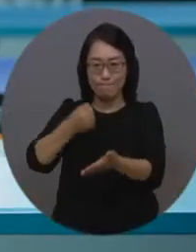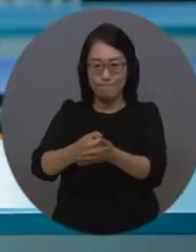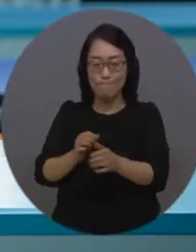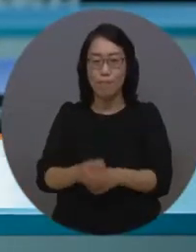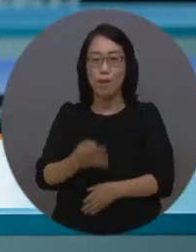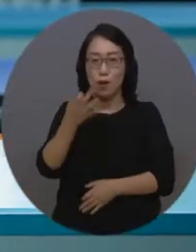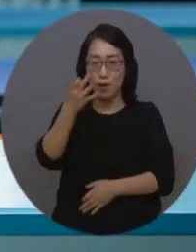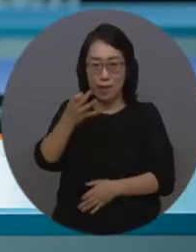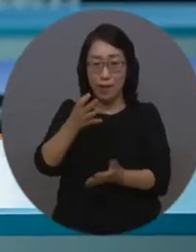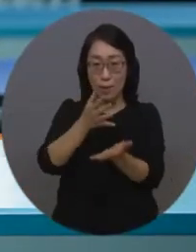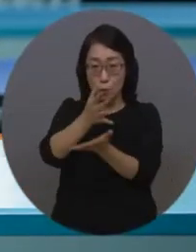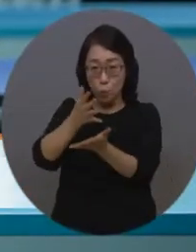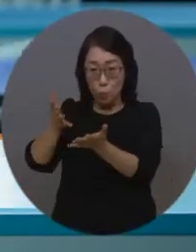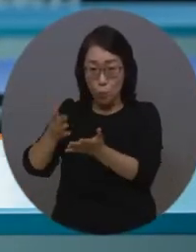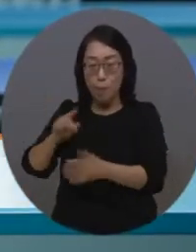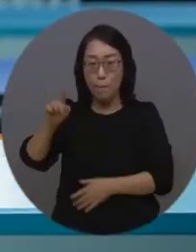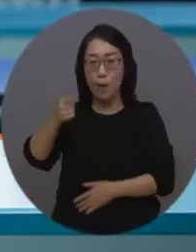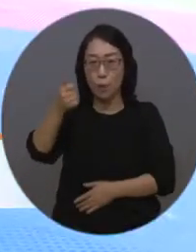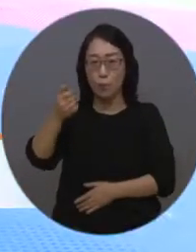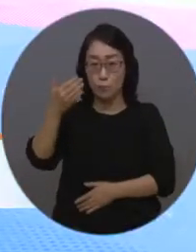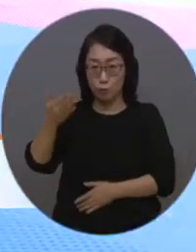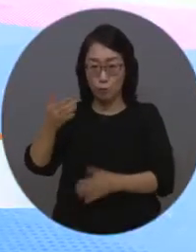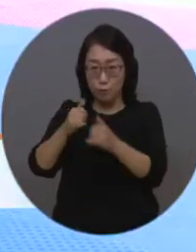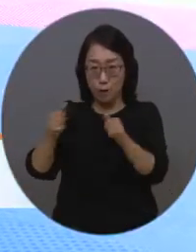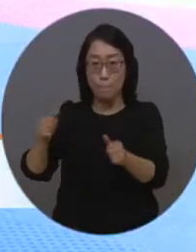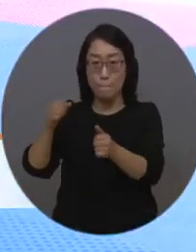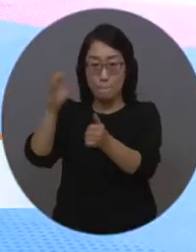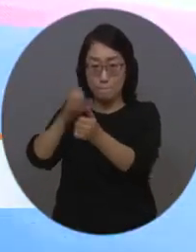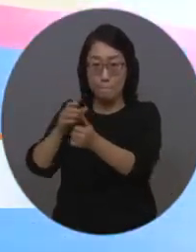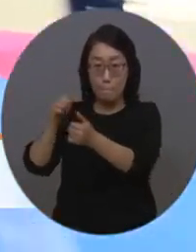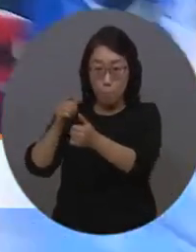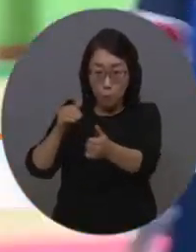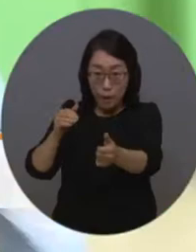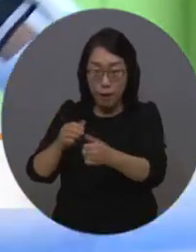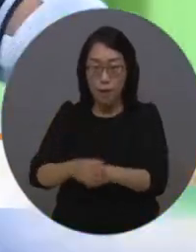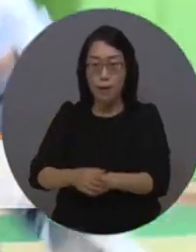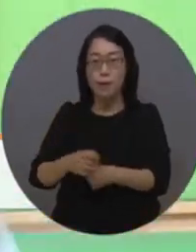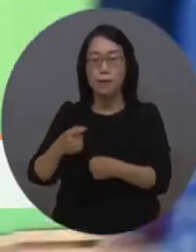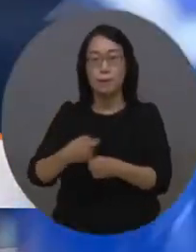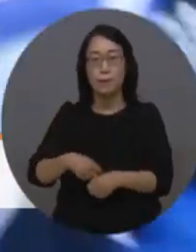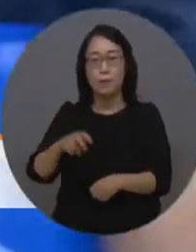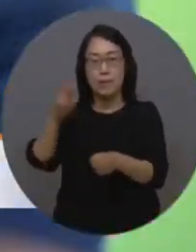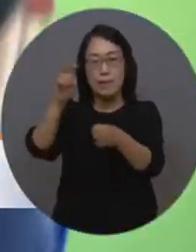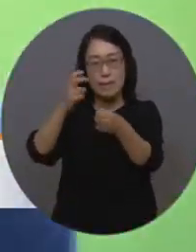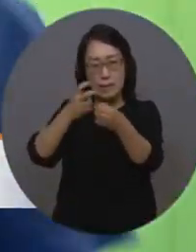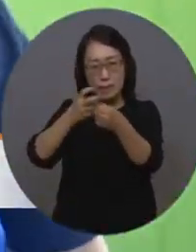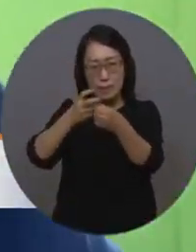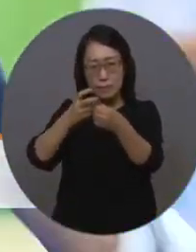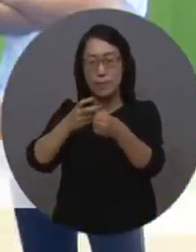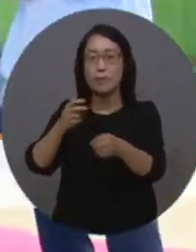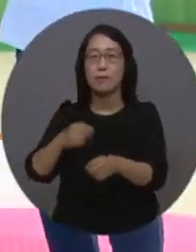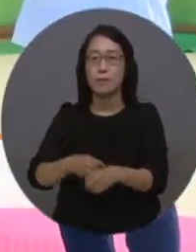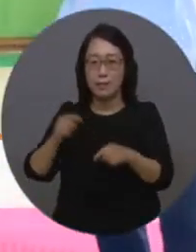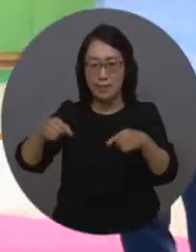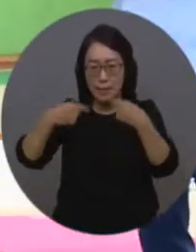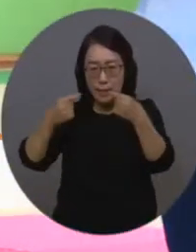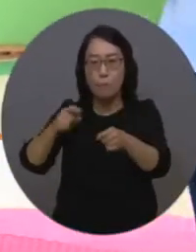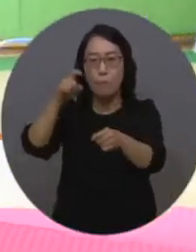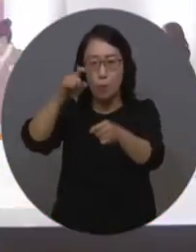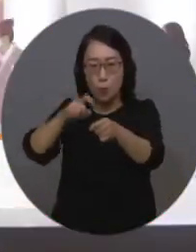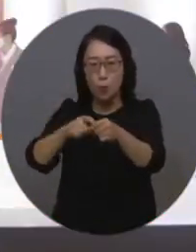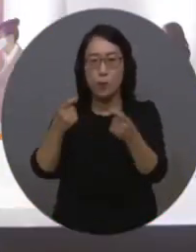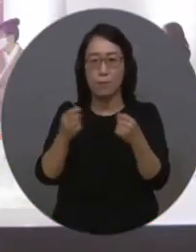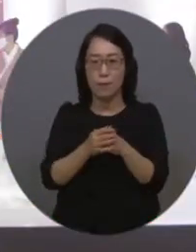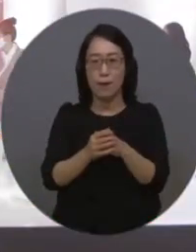14개 종목에 선수단 159명을 파견해 금메달 4개 등 종합 22 진입을 목표로 금빛 여정에 나설 예정입니다.